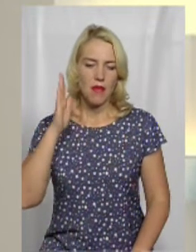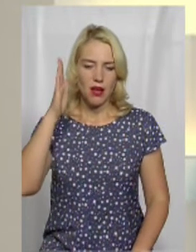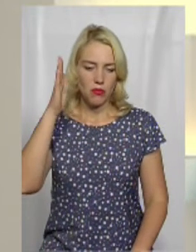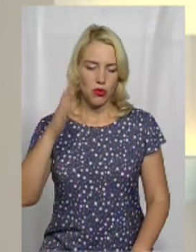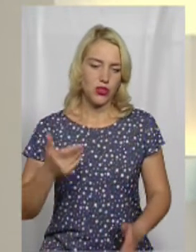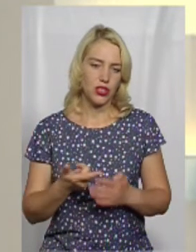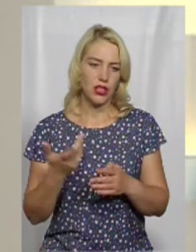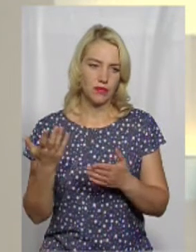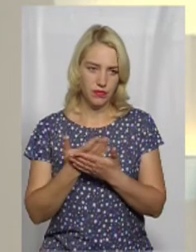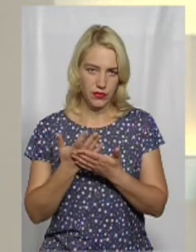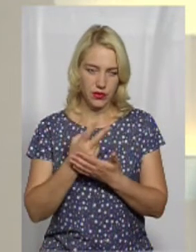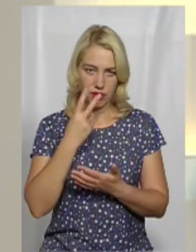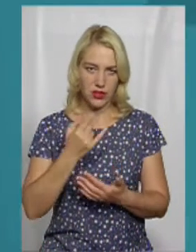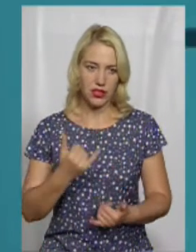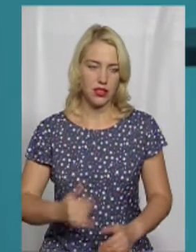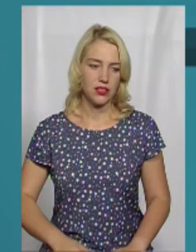кінострічки – далі на екранах.